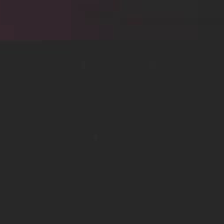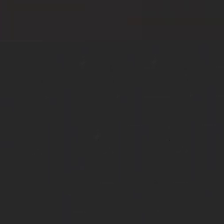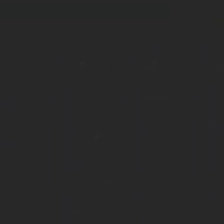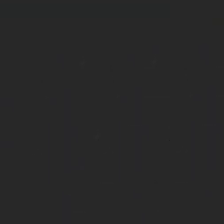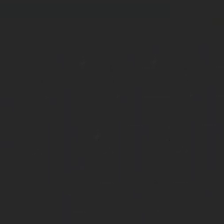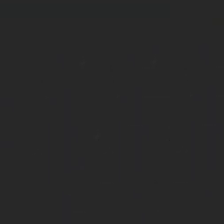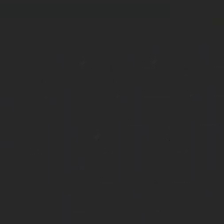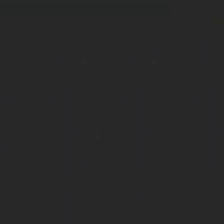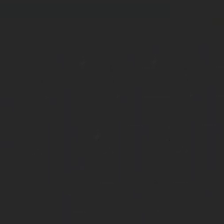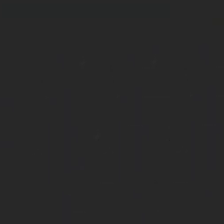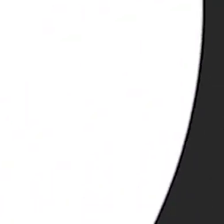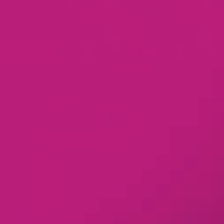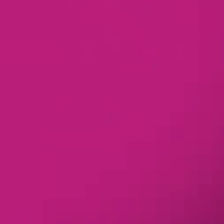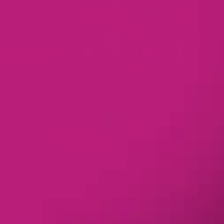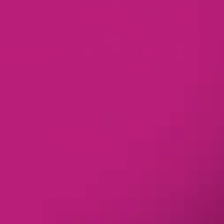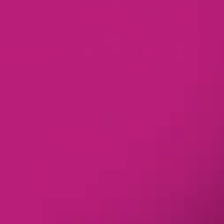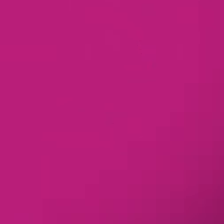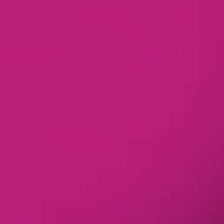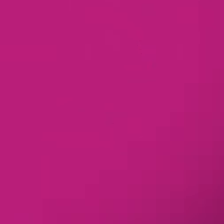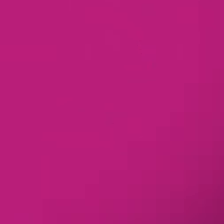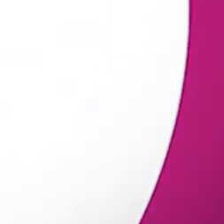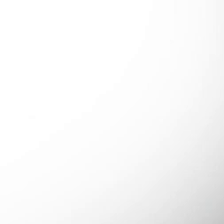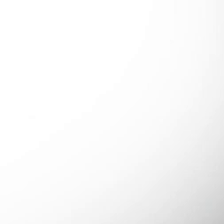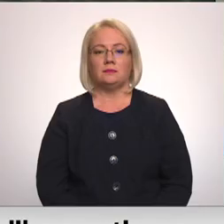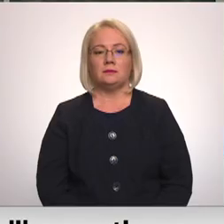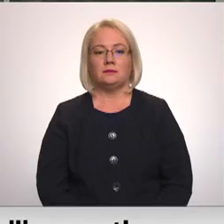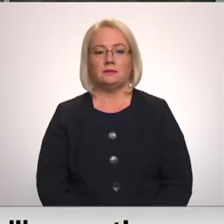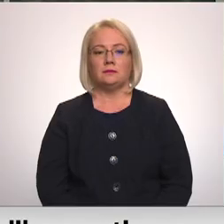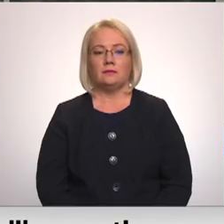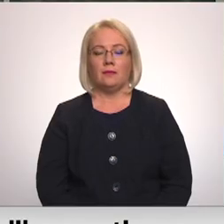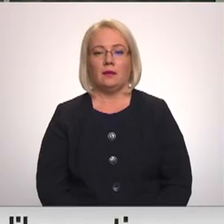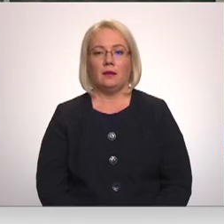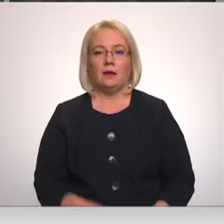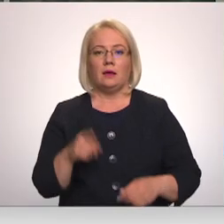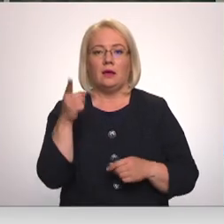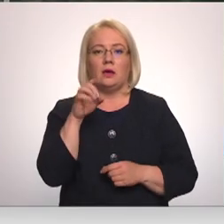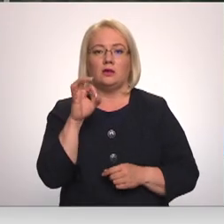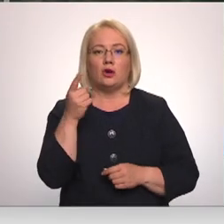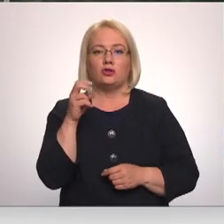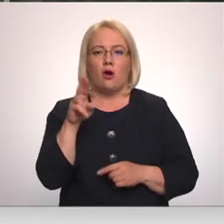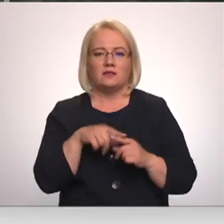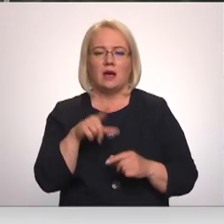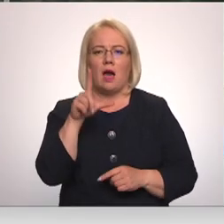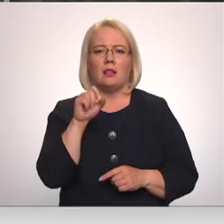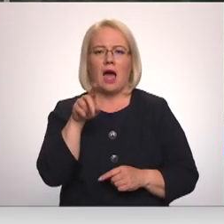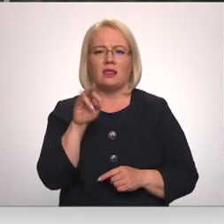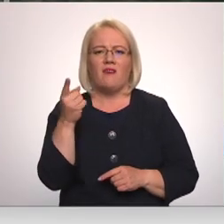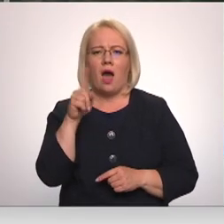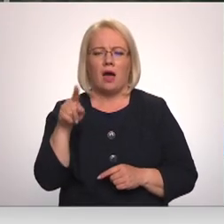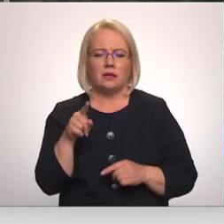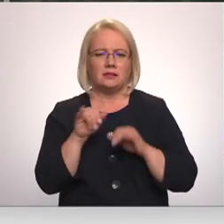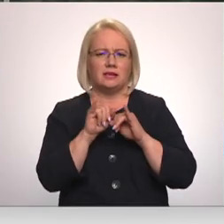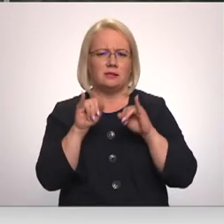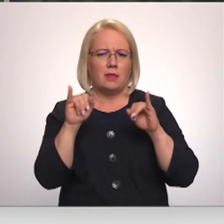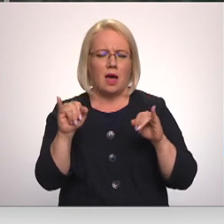Re, visi ēters ir te! Sosnovskā Latvānis Latvijā izplatījies gandrīz